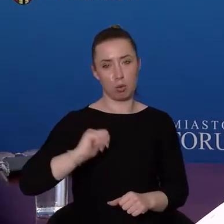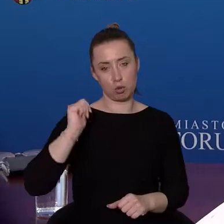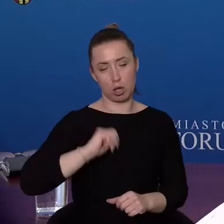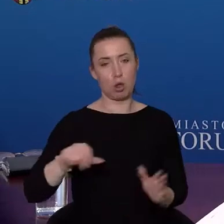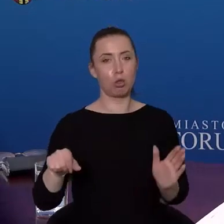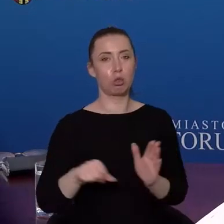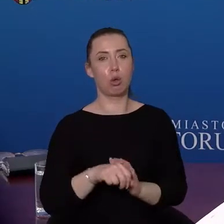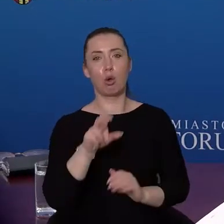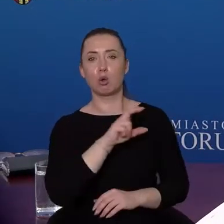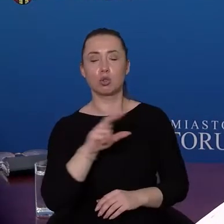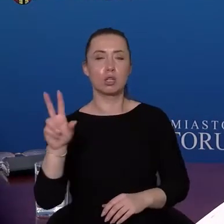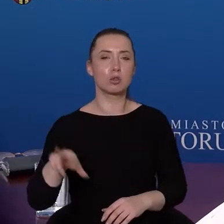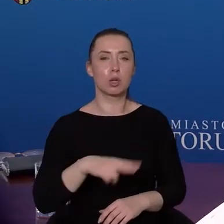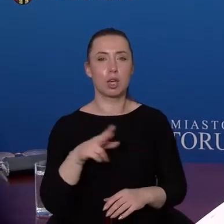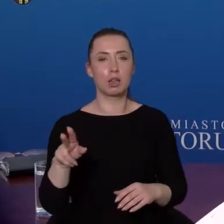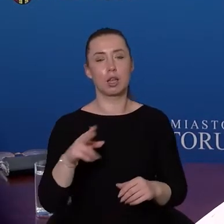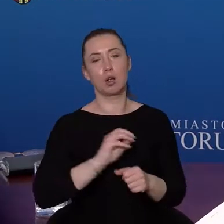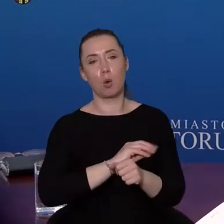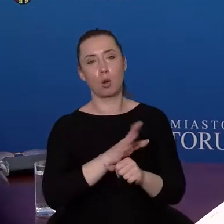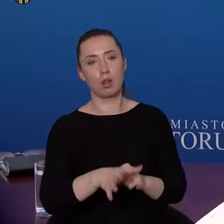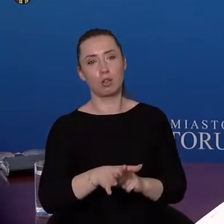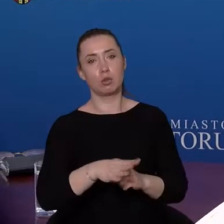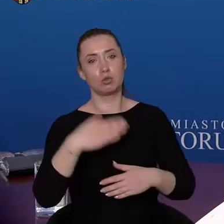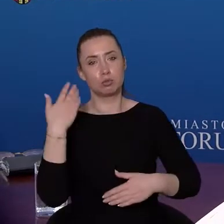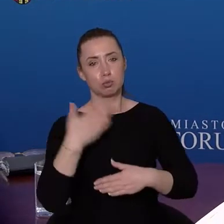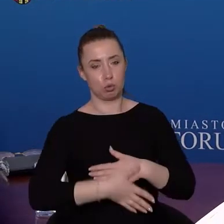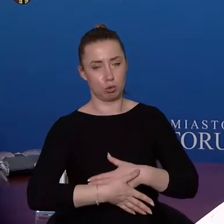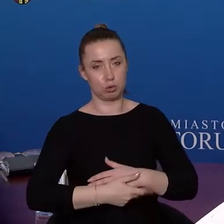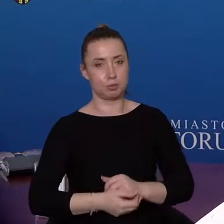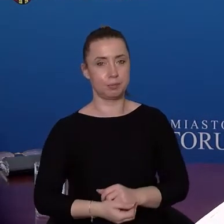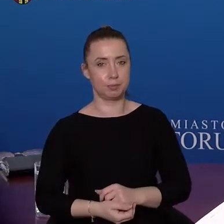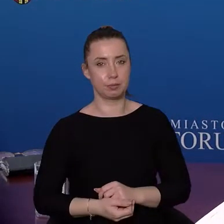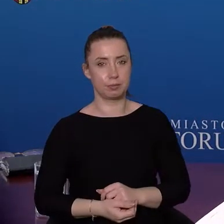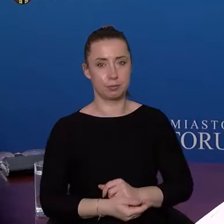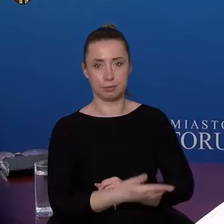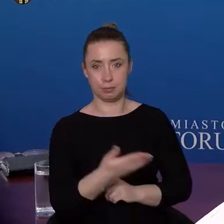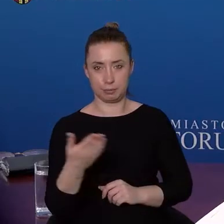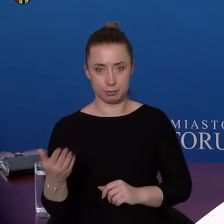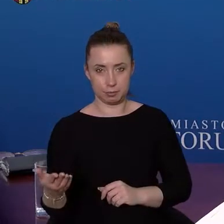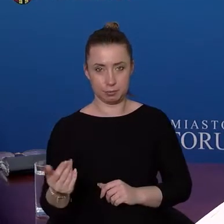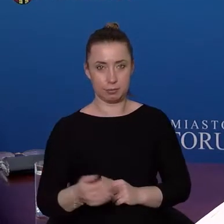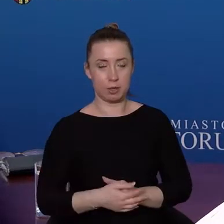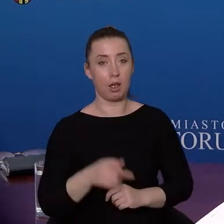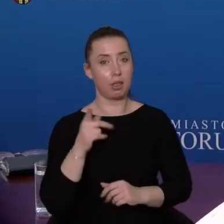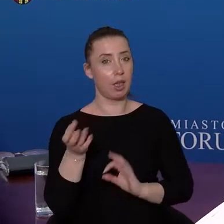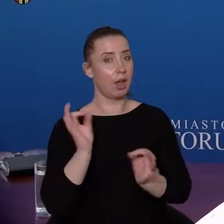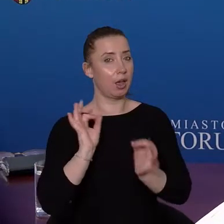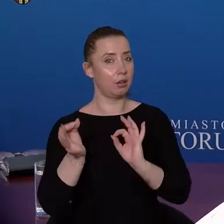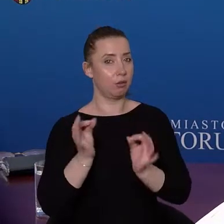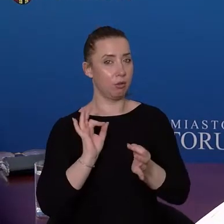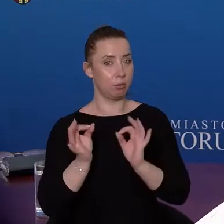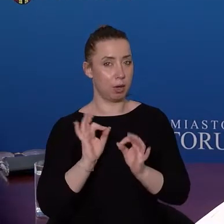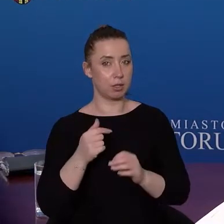momentu, kiedy czas epidemii się zakończy. Szanowni Państwo, te informacje, które